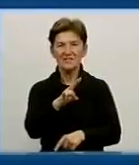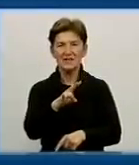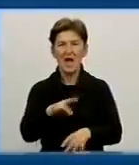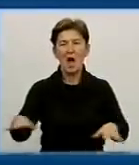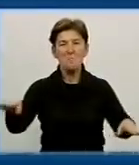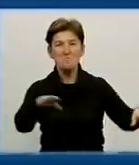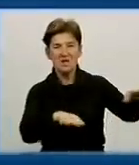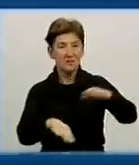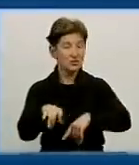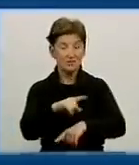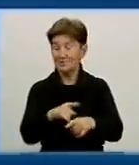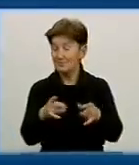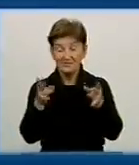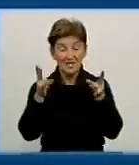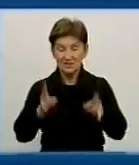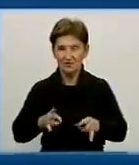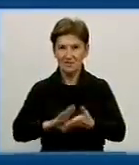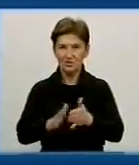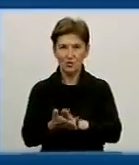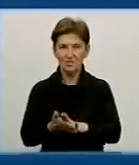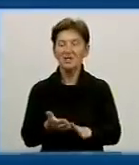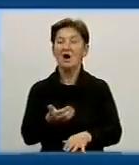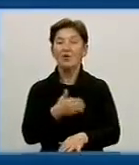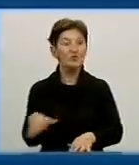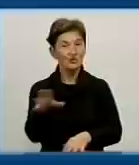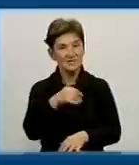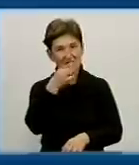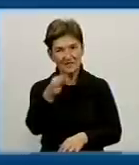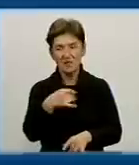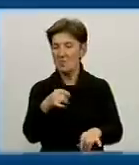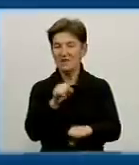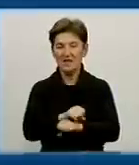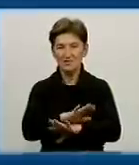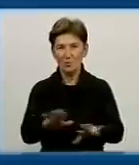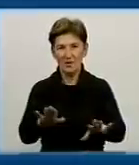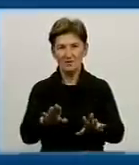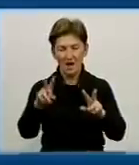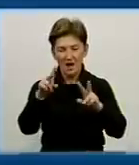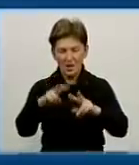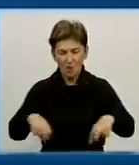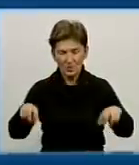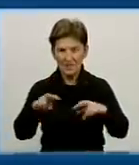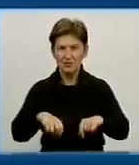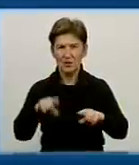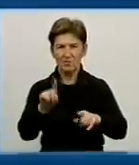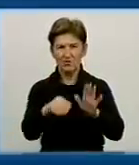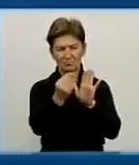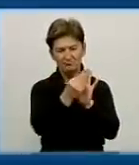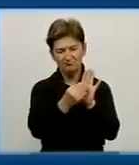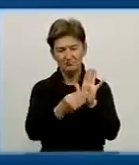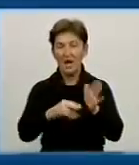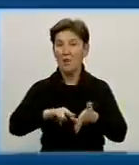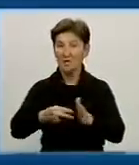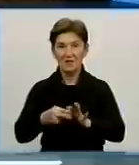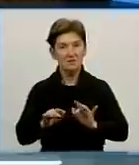катастрофічна ситуація. Але, що хочу сказати, в усіх своїх проєктах ми не зупиняємося на дослідженнях. Потім ми накреслюємо чіткий план дій. То